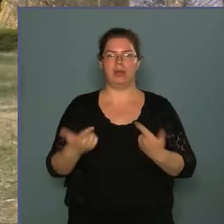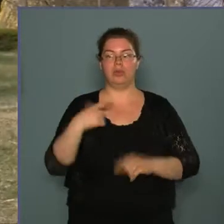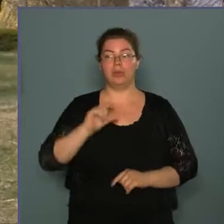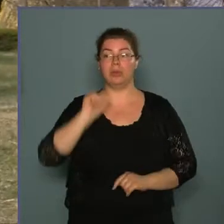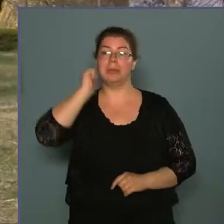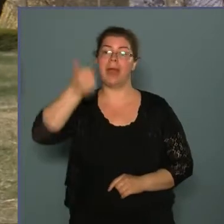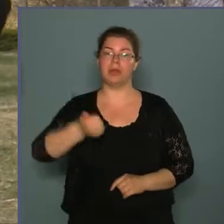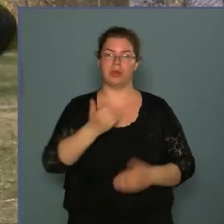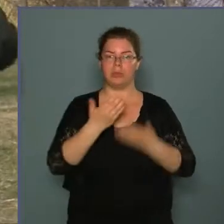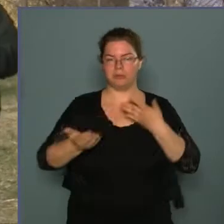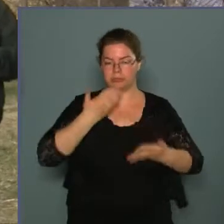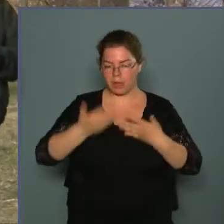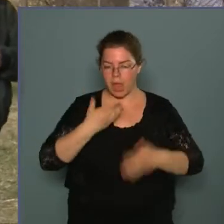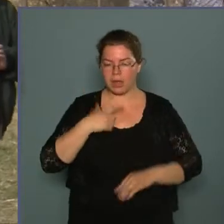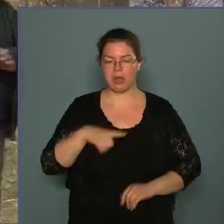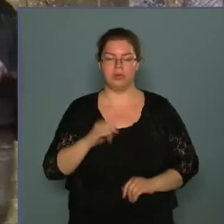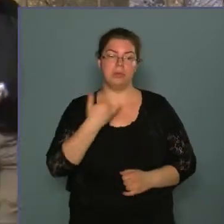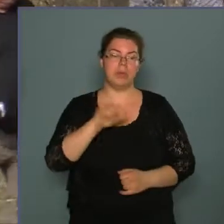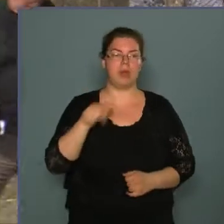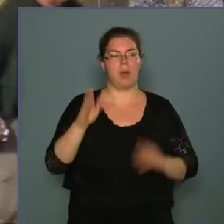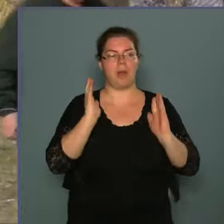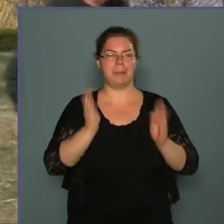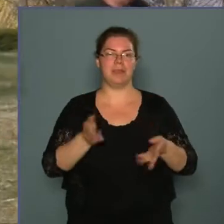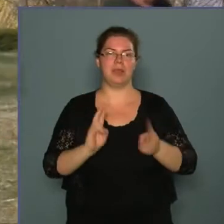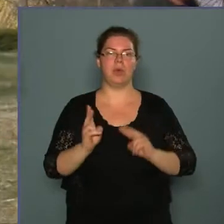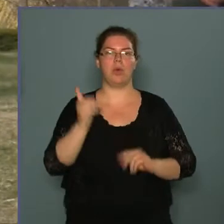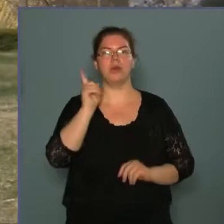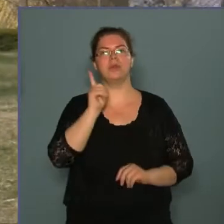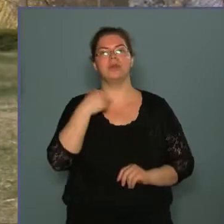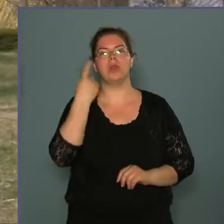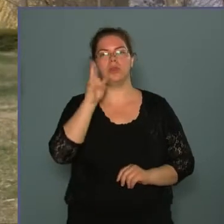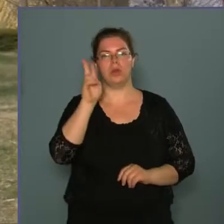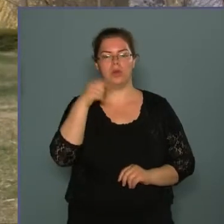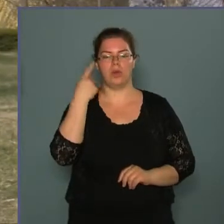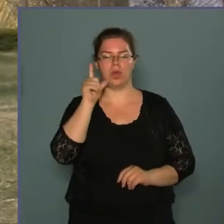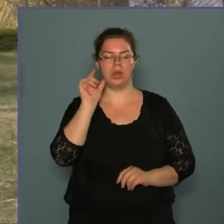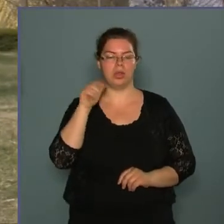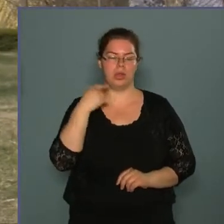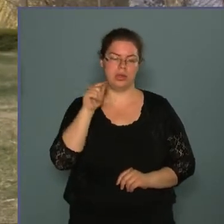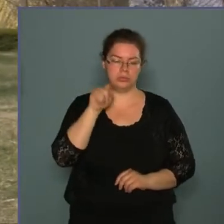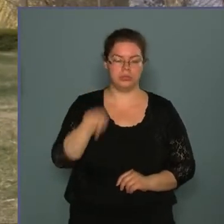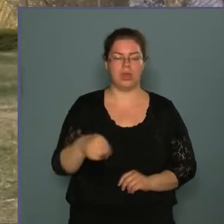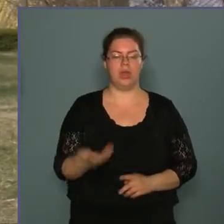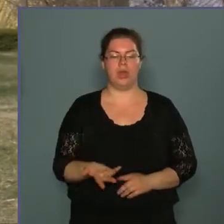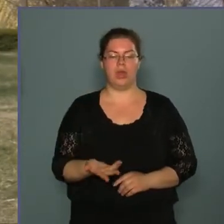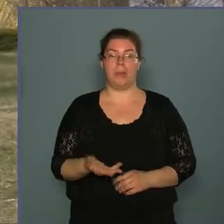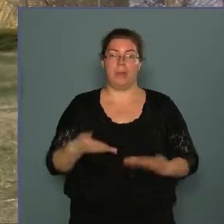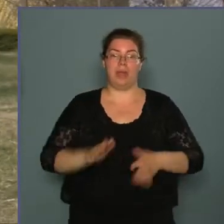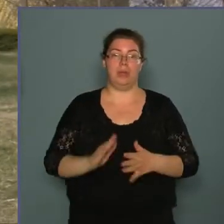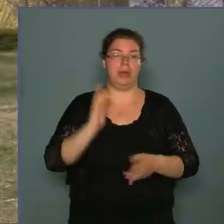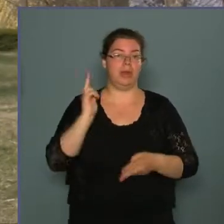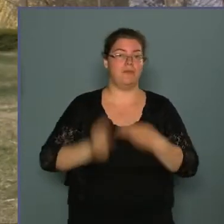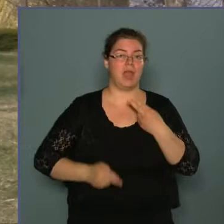másnap folytak a tágyalások, mindenki abban bízott, hogy tökölön, délután a parlamentben, este tökölön, megszületik a